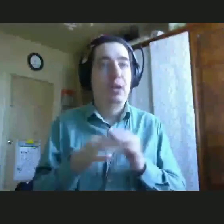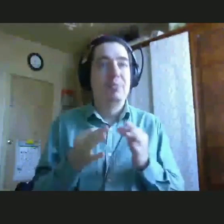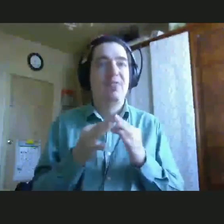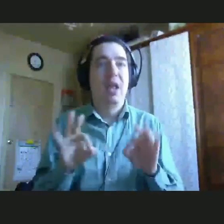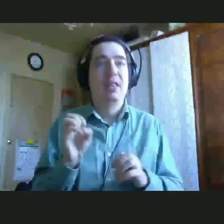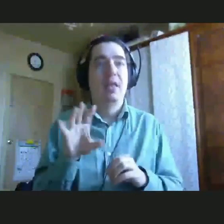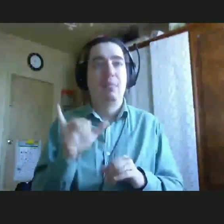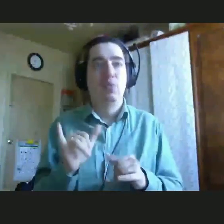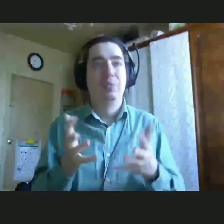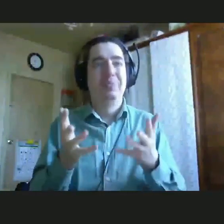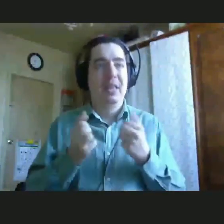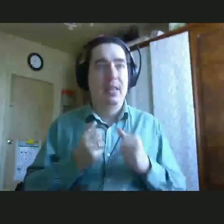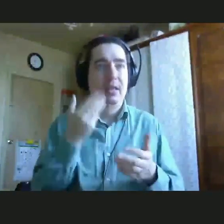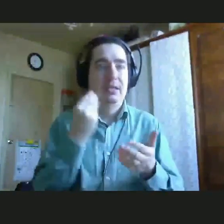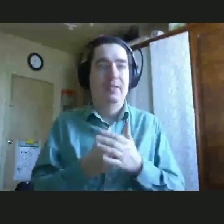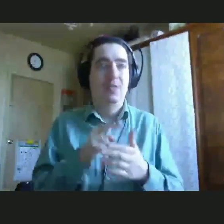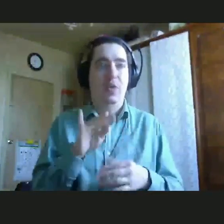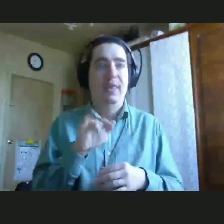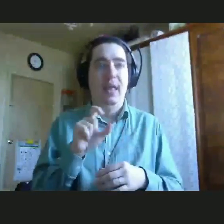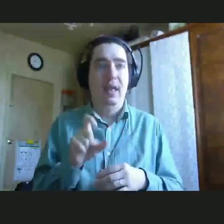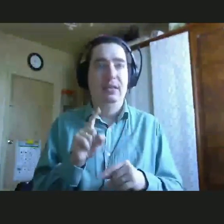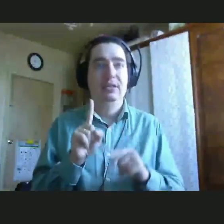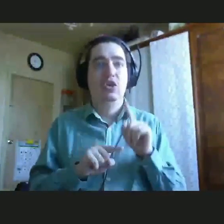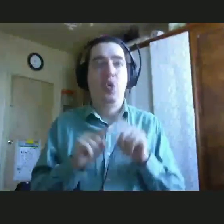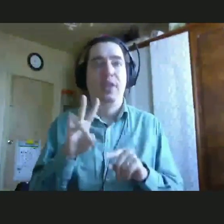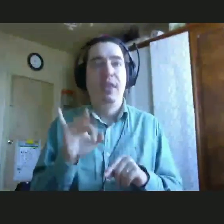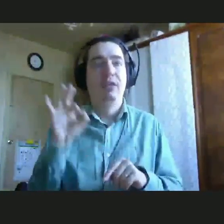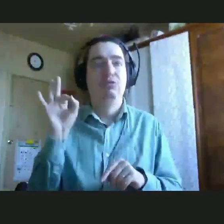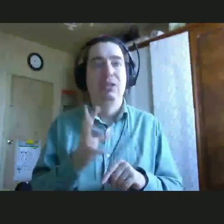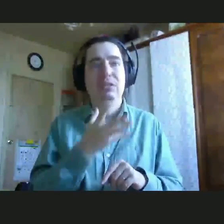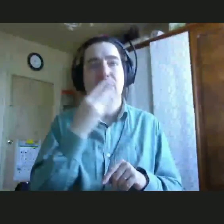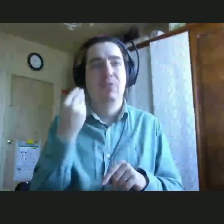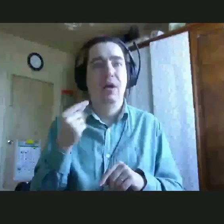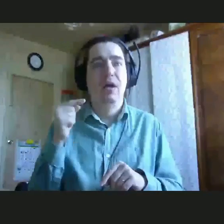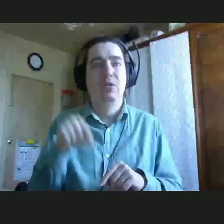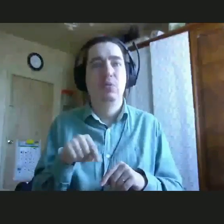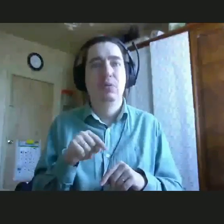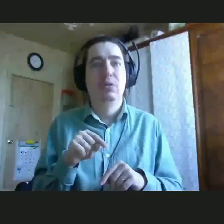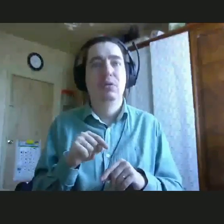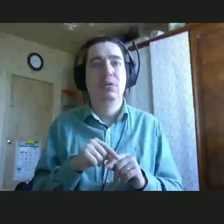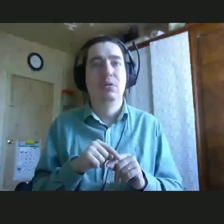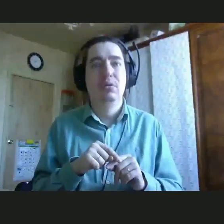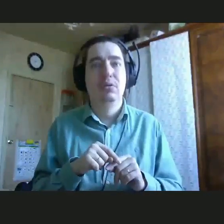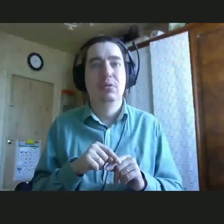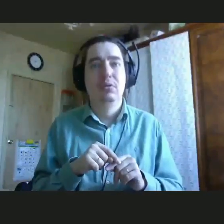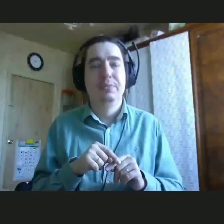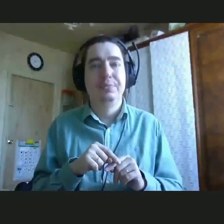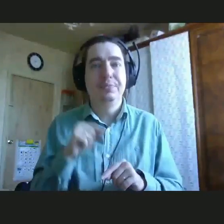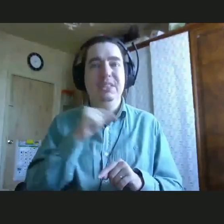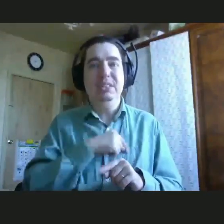ему принять свой диагноз. Родители часто забывают за своим психоэмоциональным